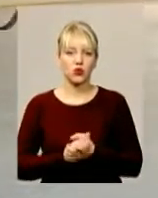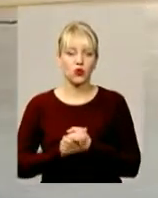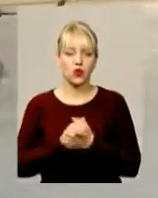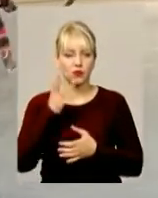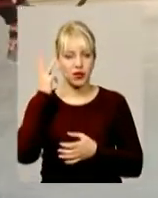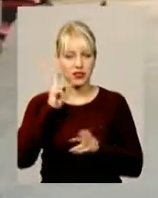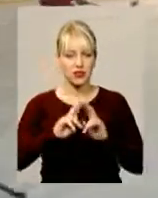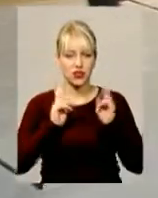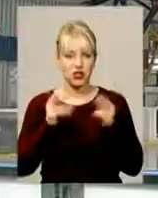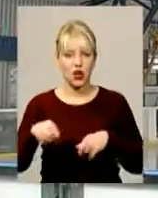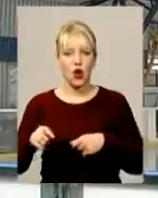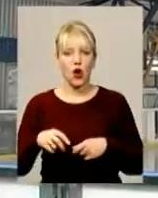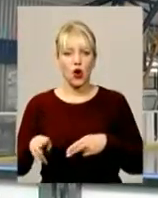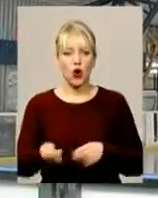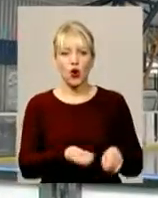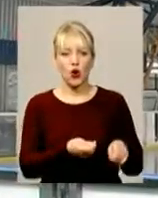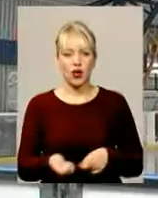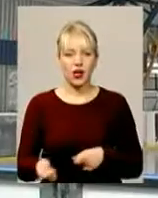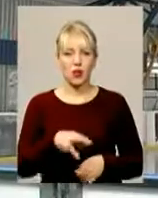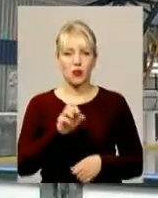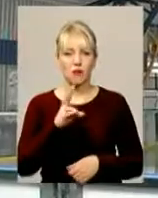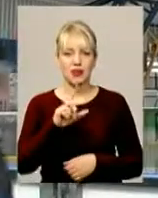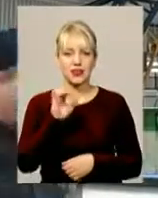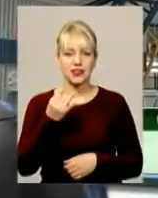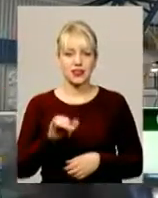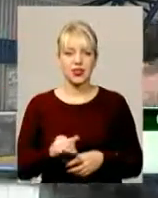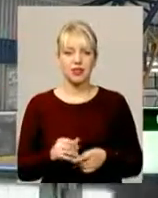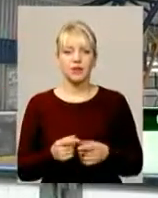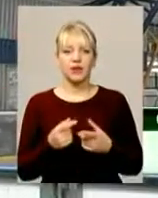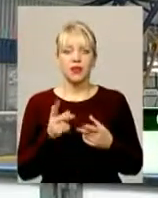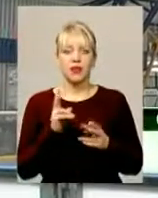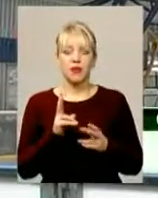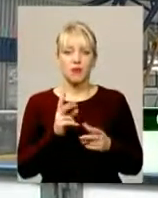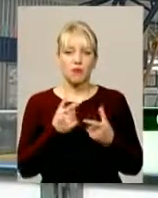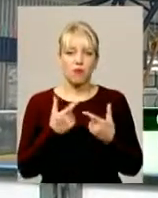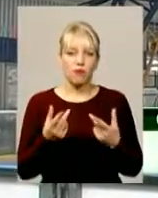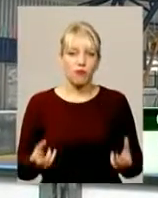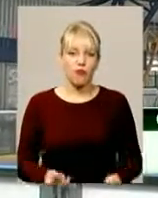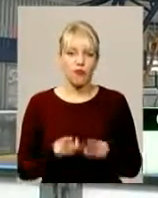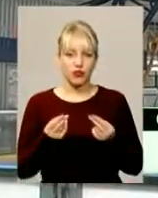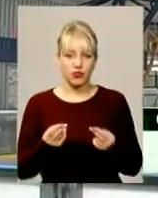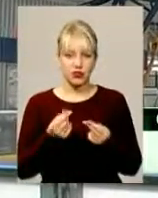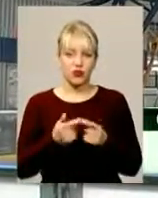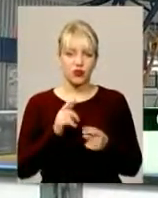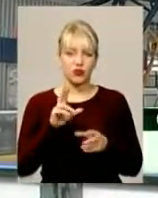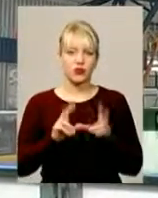хокею Сергій Мандзій. Видно, десь трошки краще повезло Легіону. Можливо, вони